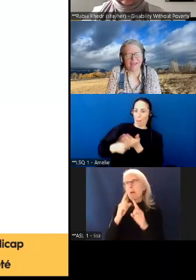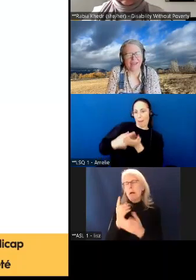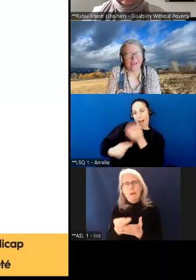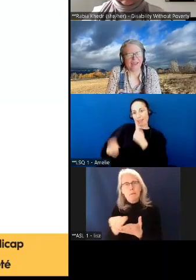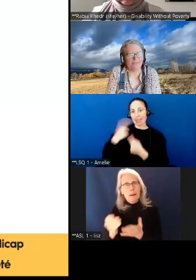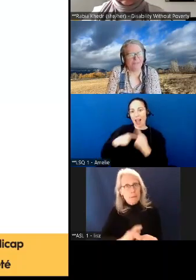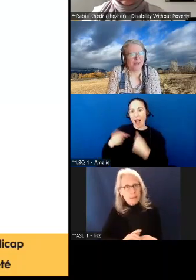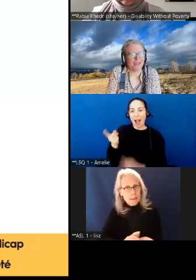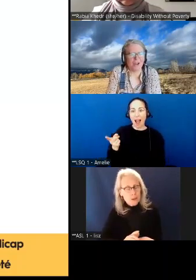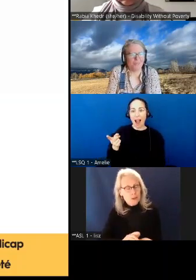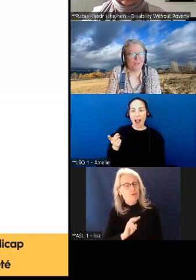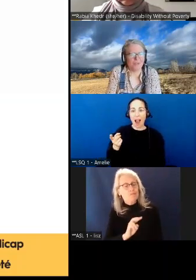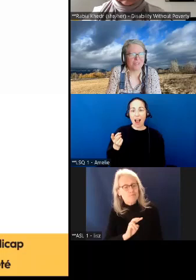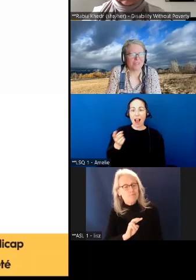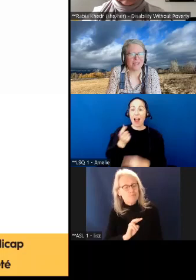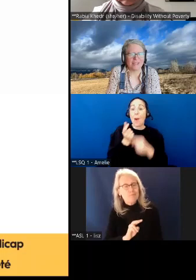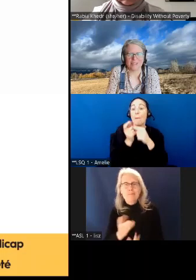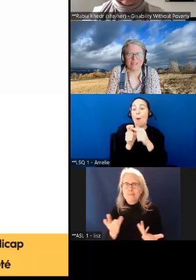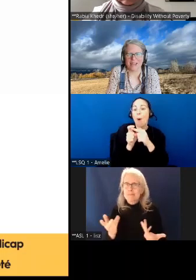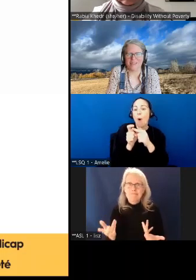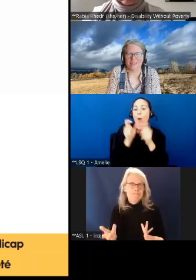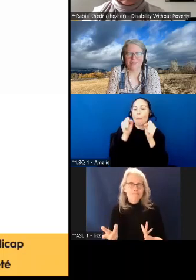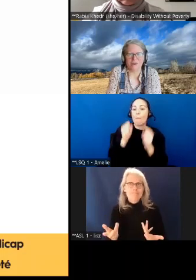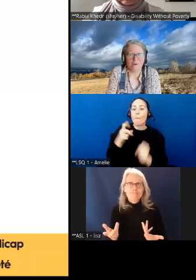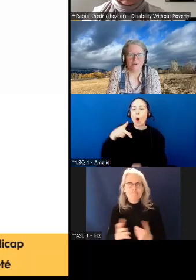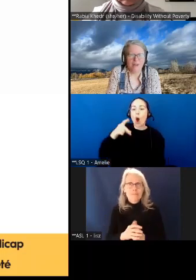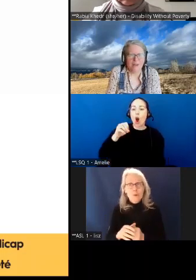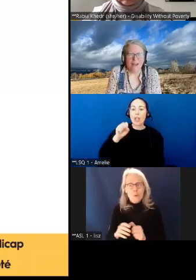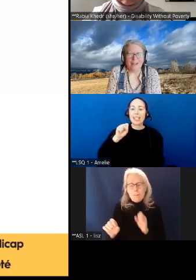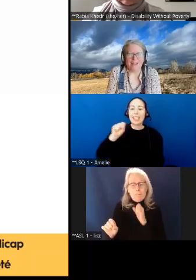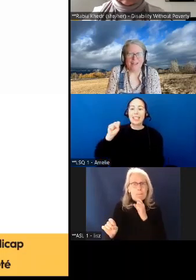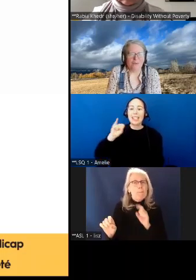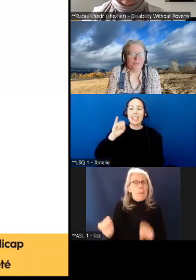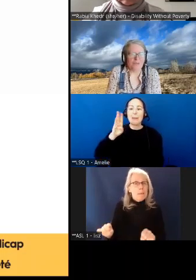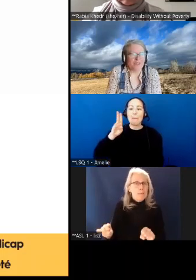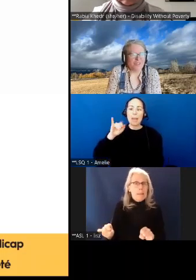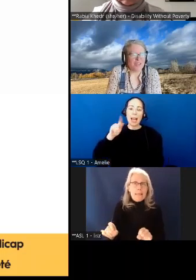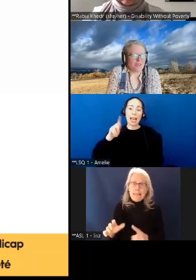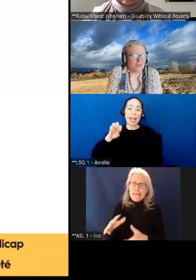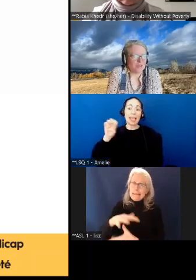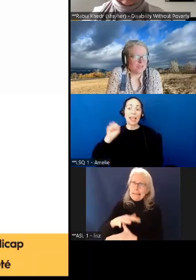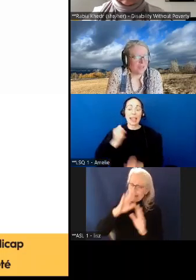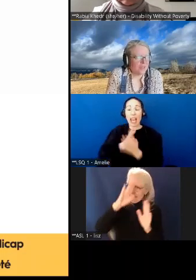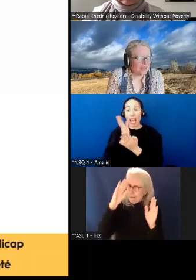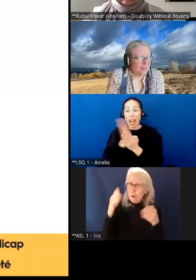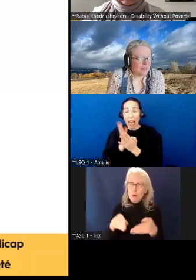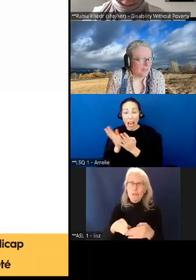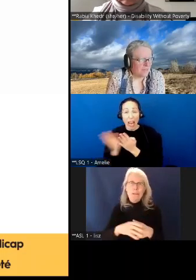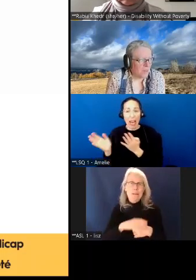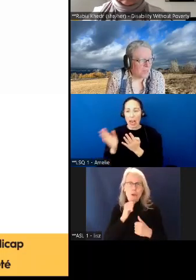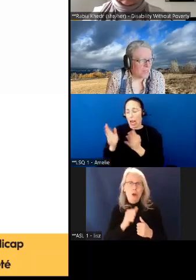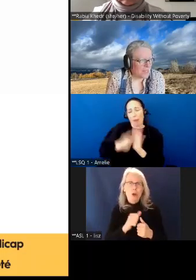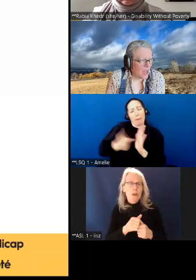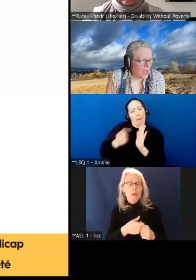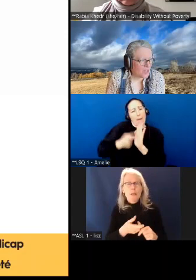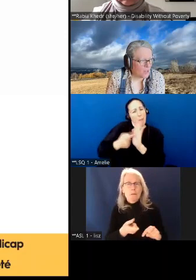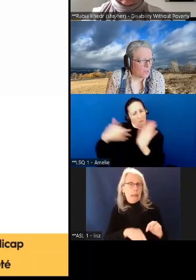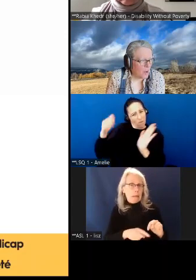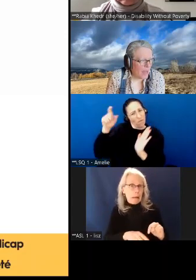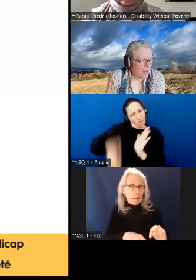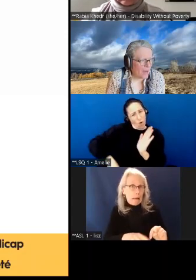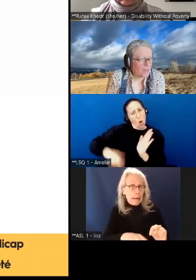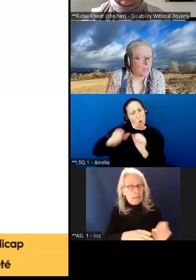crois que ce mot possibilité ne peut pas être répété assez, de